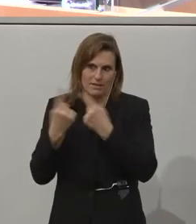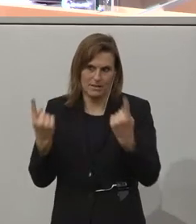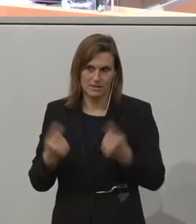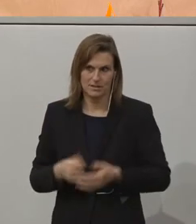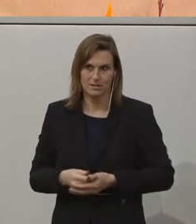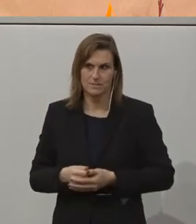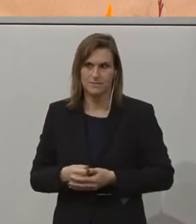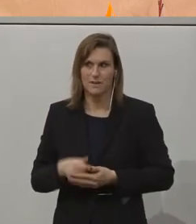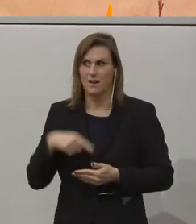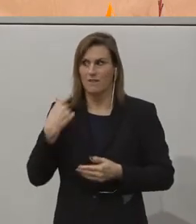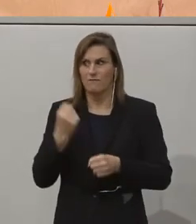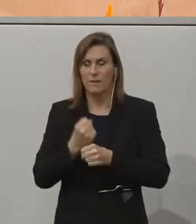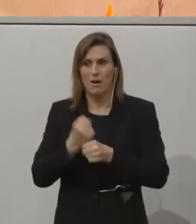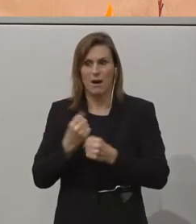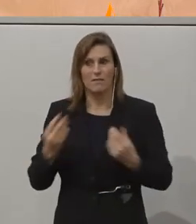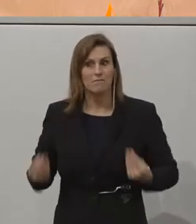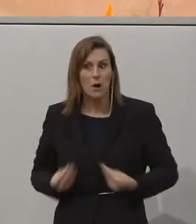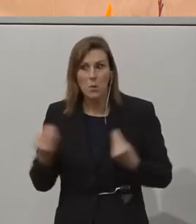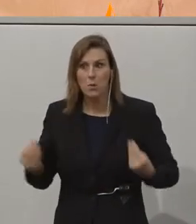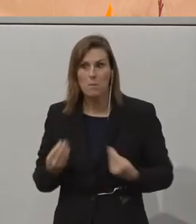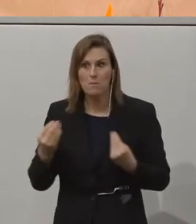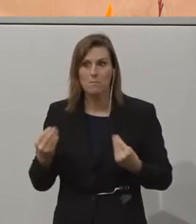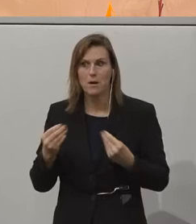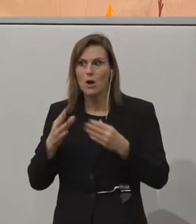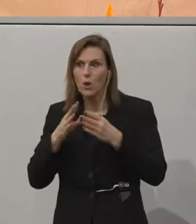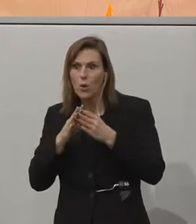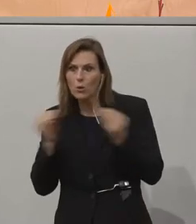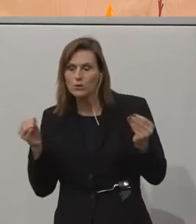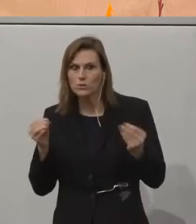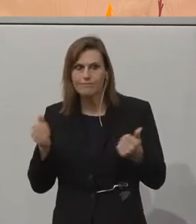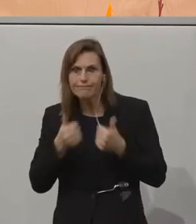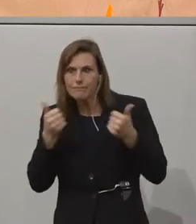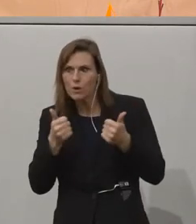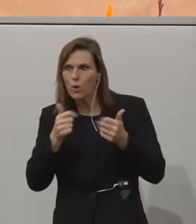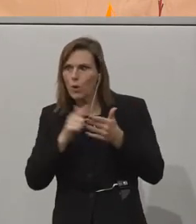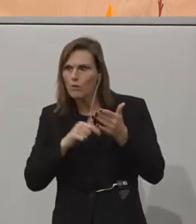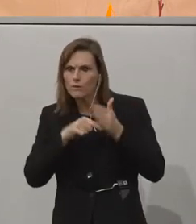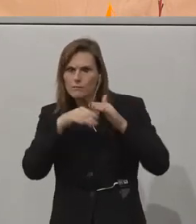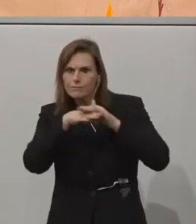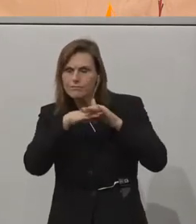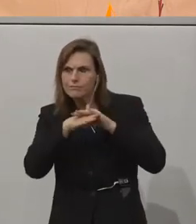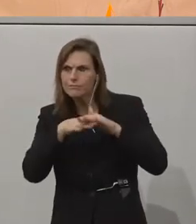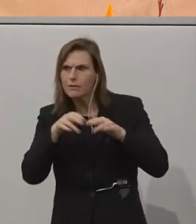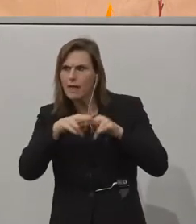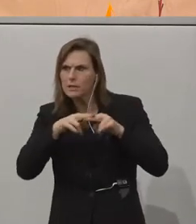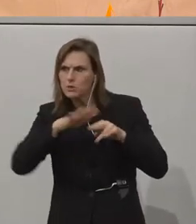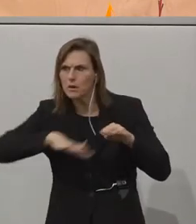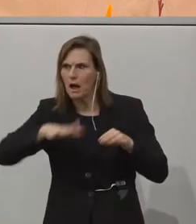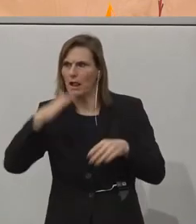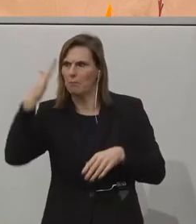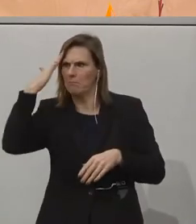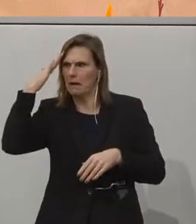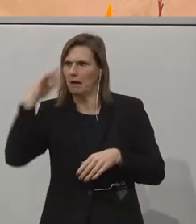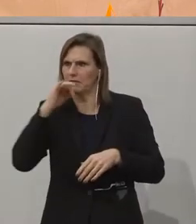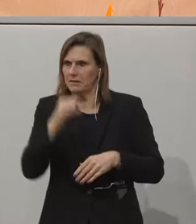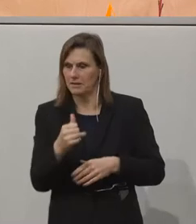tun wir das? Herausragende Lösungen bleiben oft im Verborgenen und sind nicht einmal national bekannt. Und über das